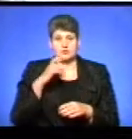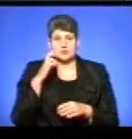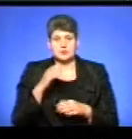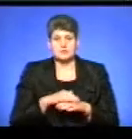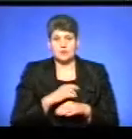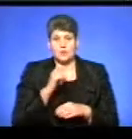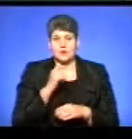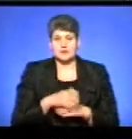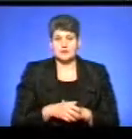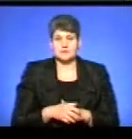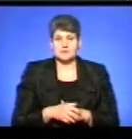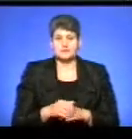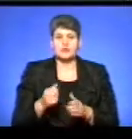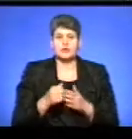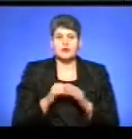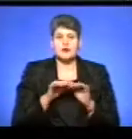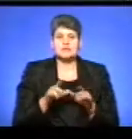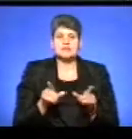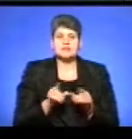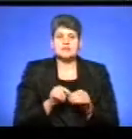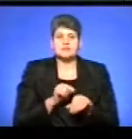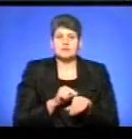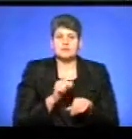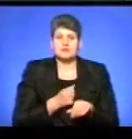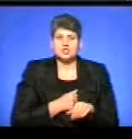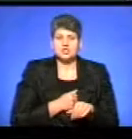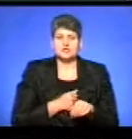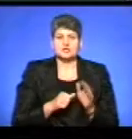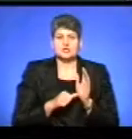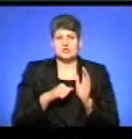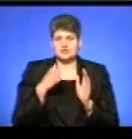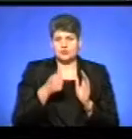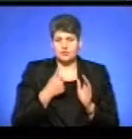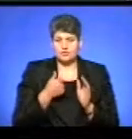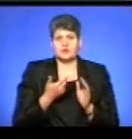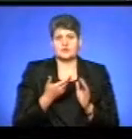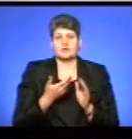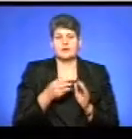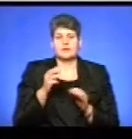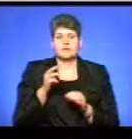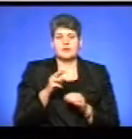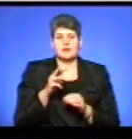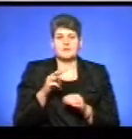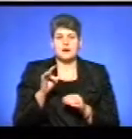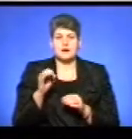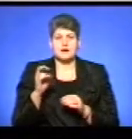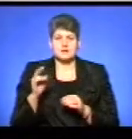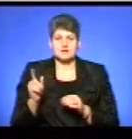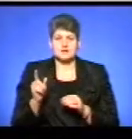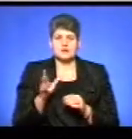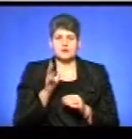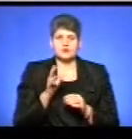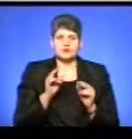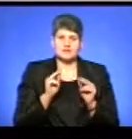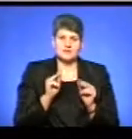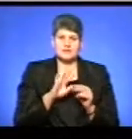України. До акції «Сопричастя» шість років долучається тернополянка Мар'яна Марець. Якщо чесно, то